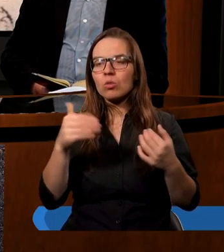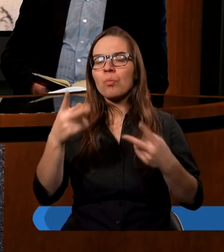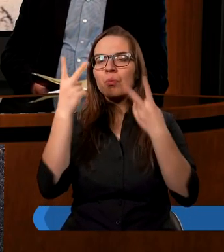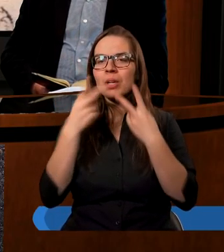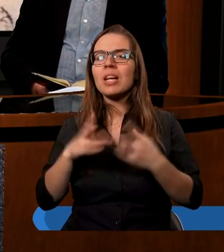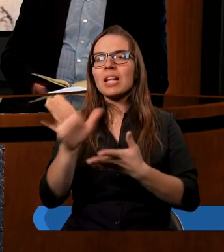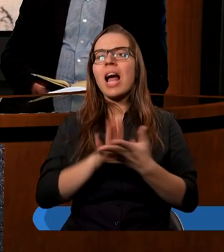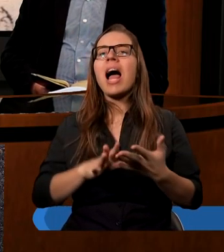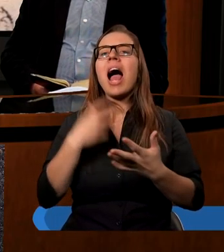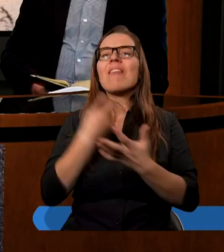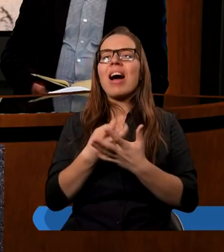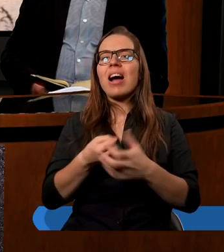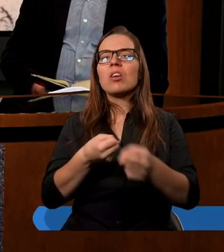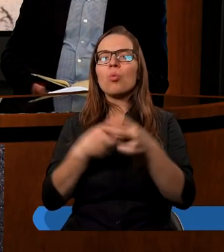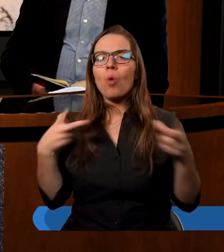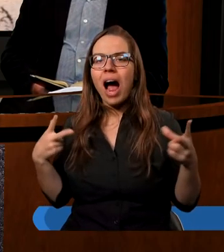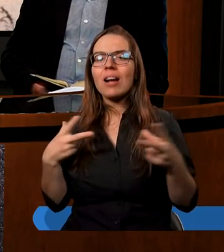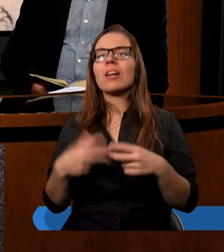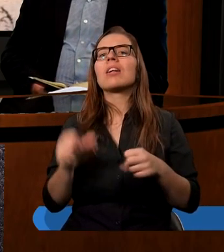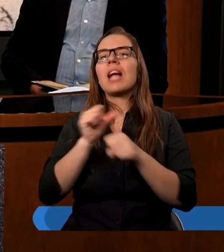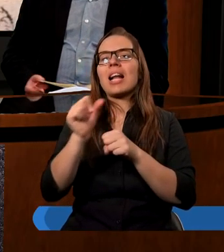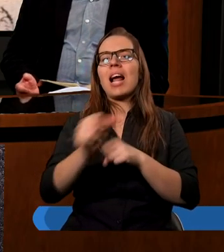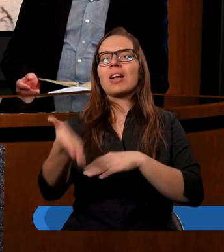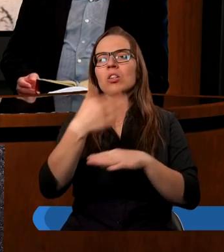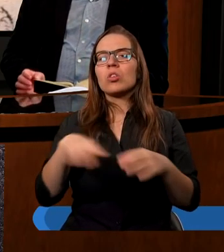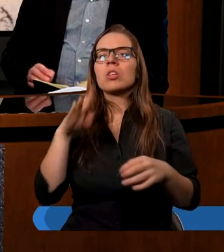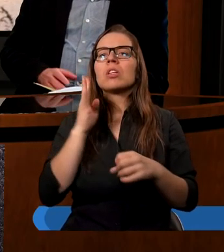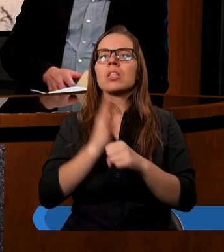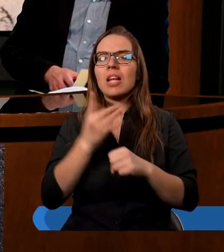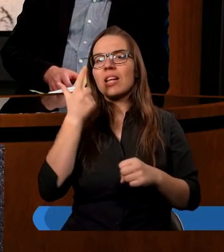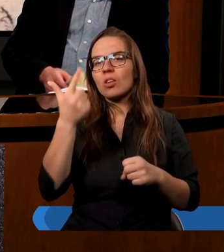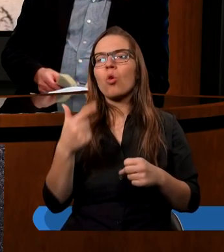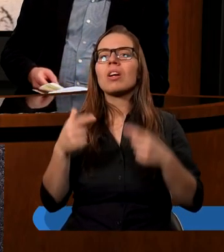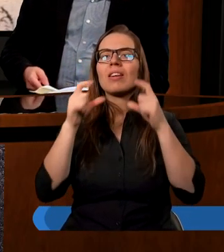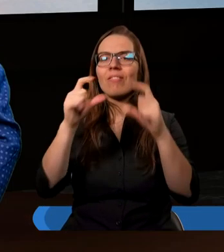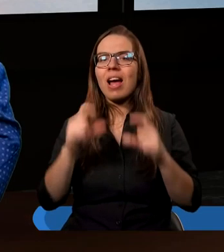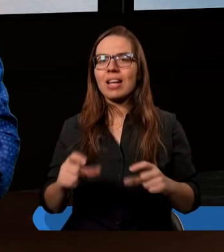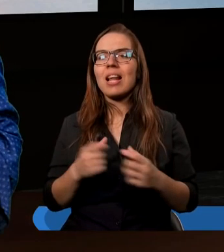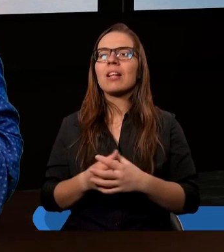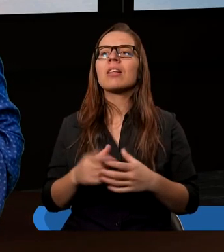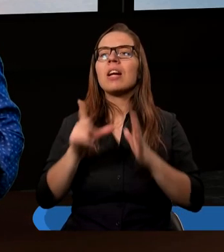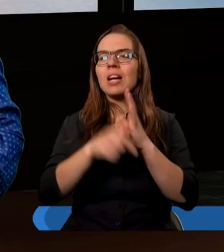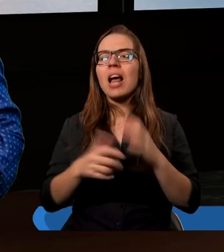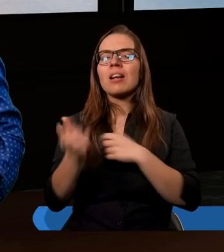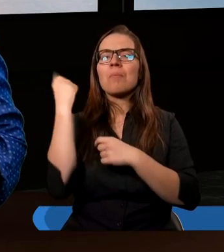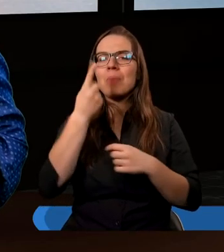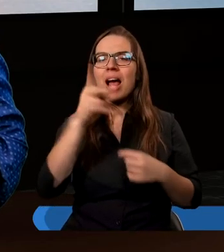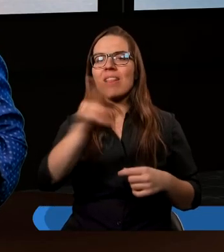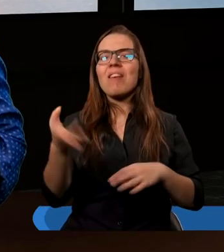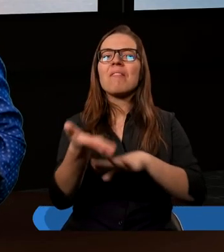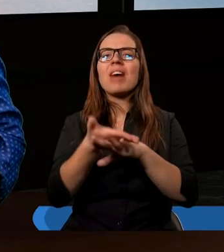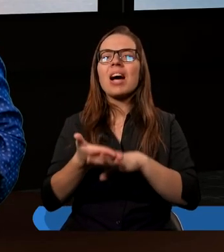tekst z Ewangelii Łukasza, jedenasty rozdział, czterdziesty drugi werset. Lecz biada wam,